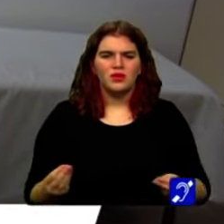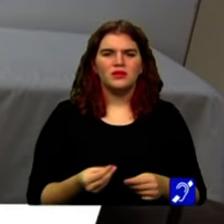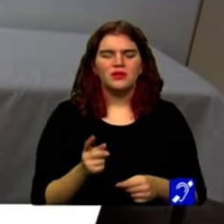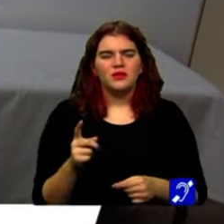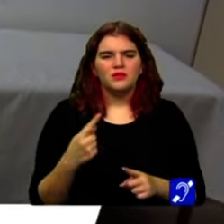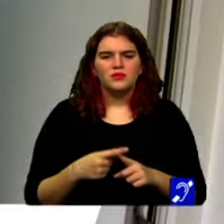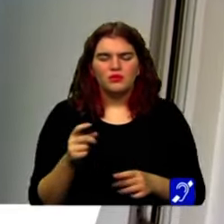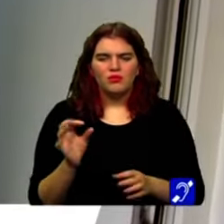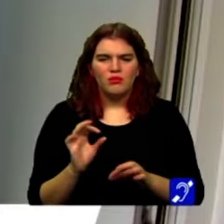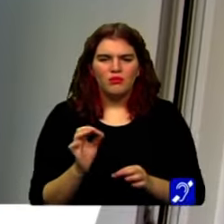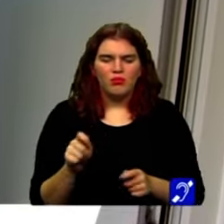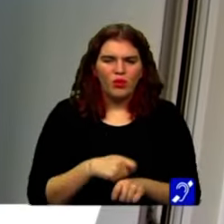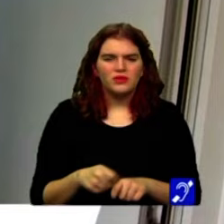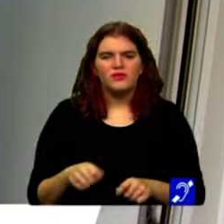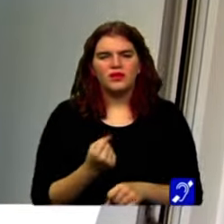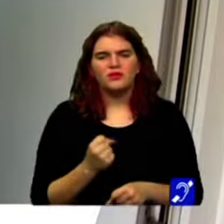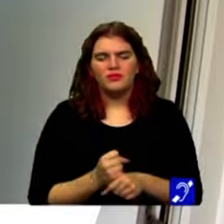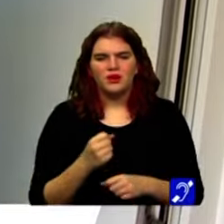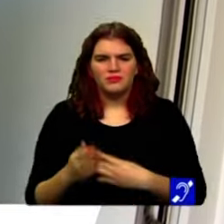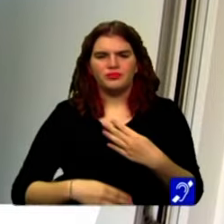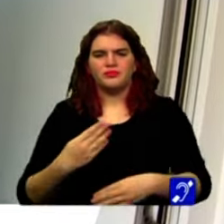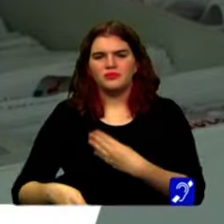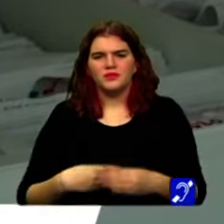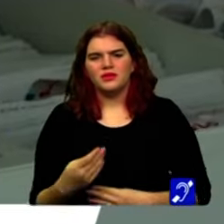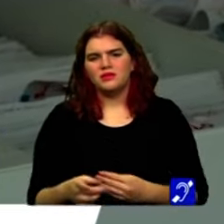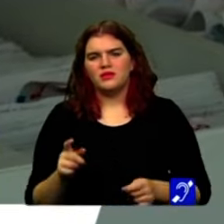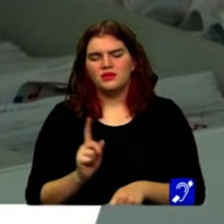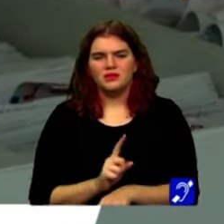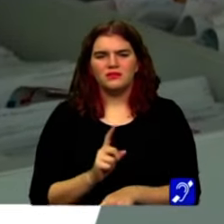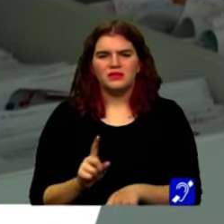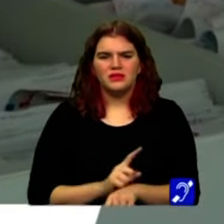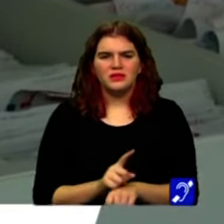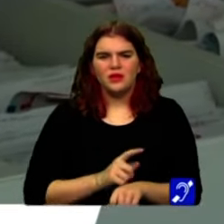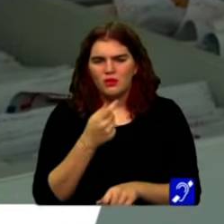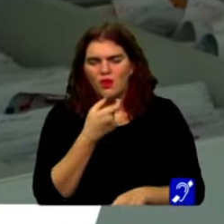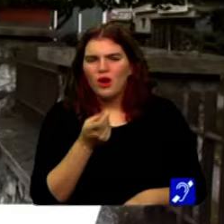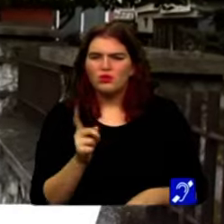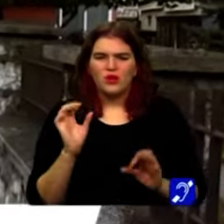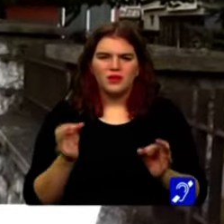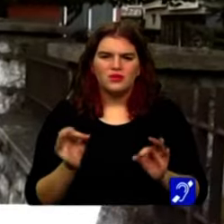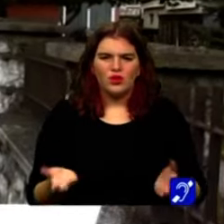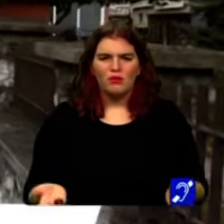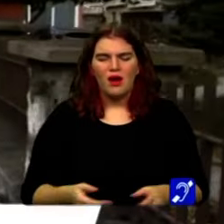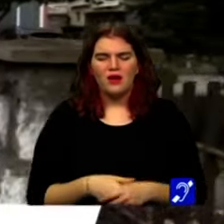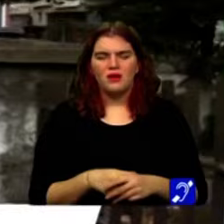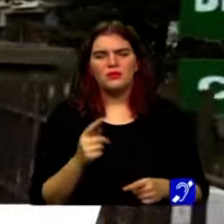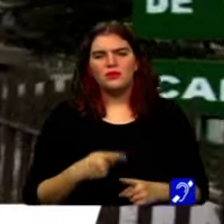fac din timp din mers în timpul jocului, ceea ce nu este corect, și